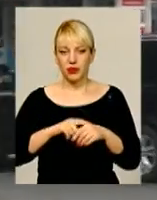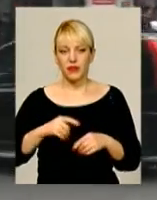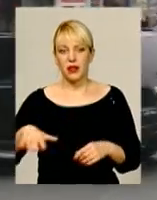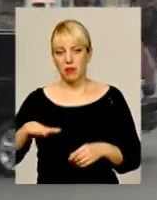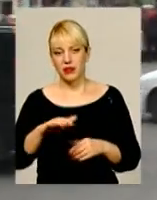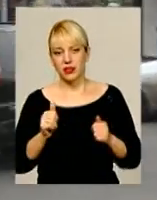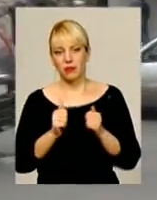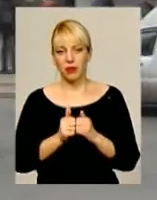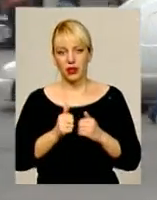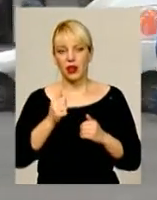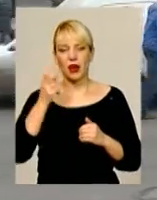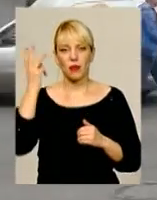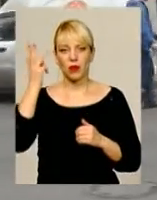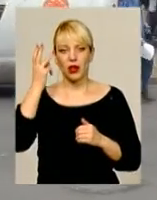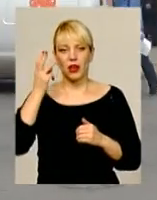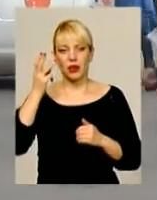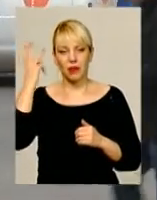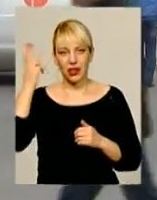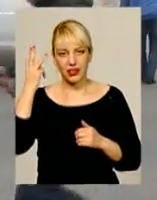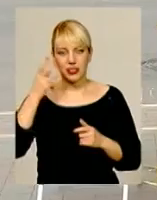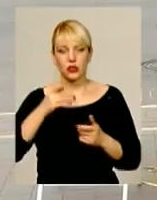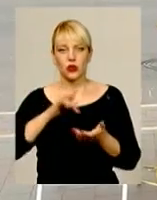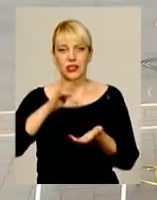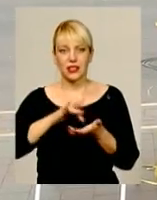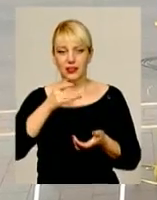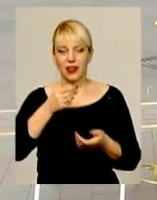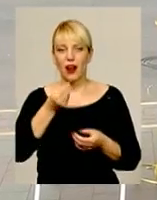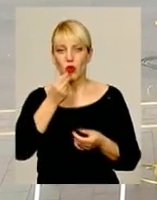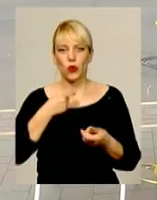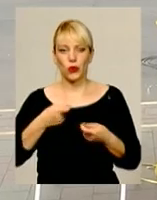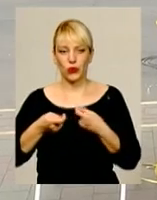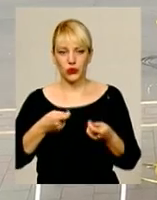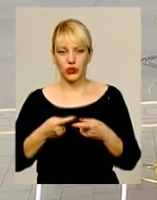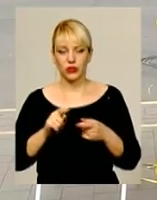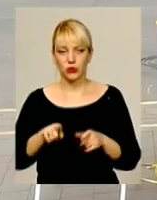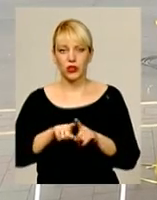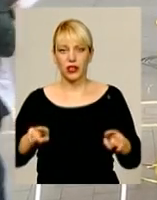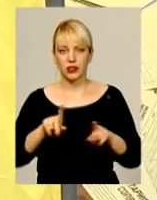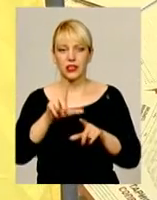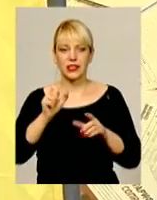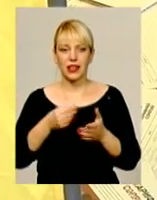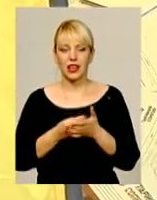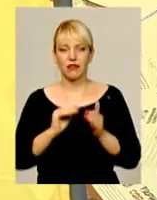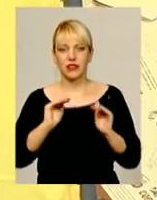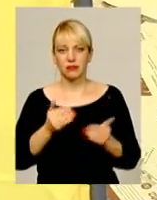Центрального продуктового ринку. Тут агітують проти теперішніх тарифів за газ, електрику та воду.